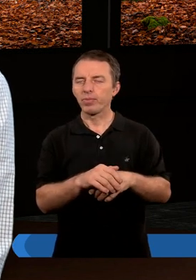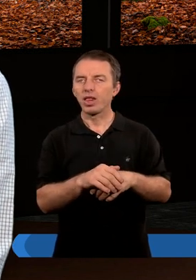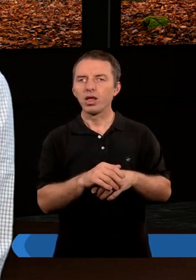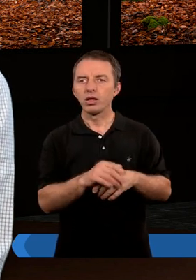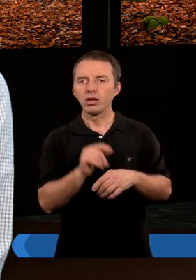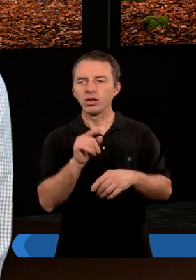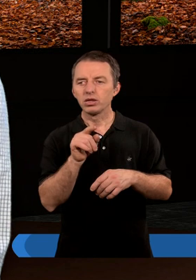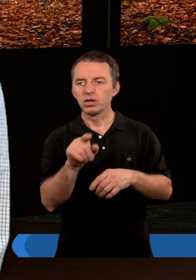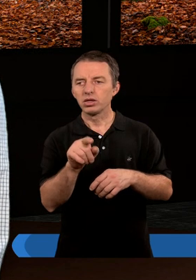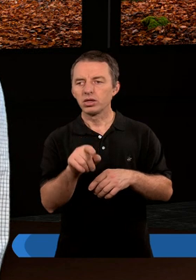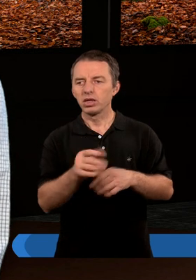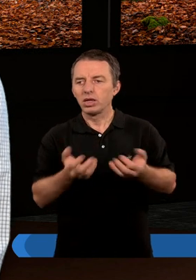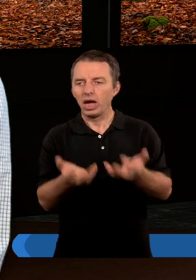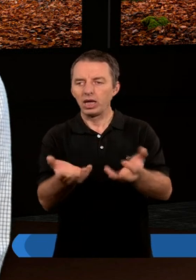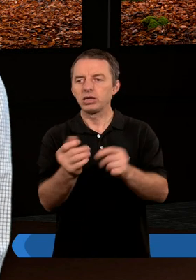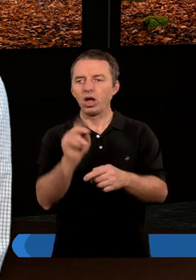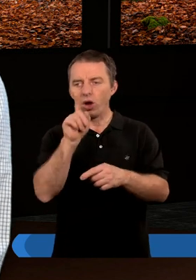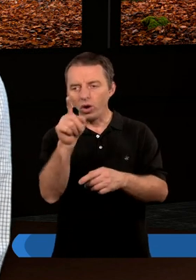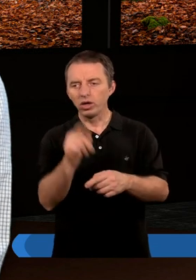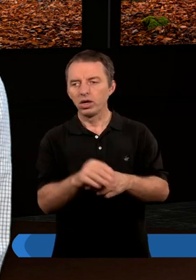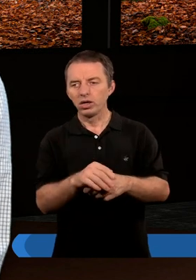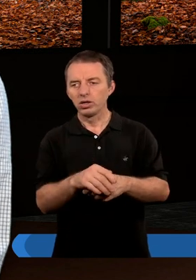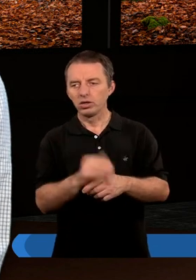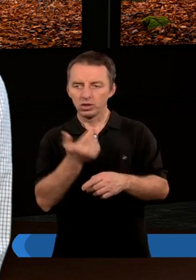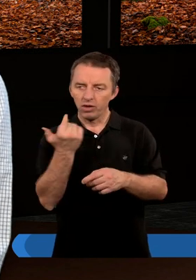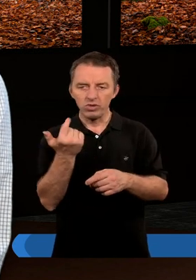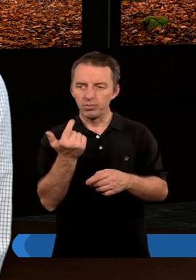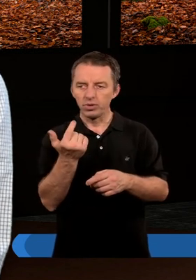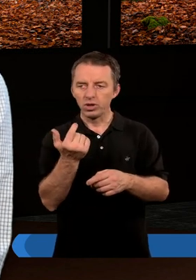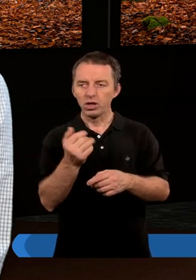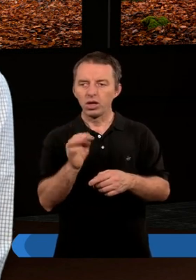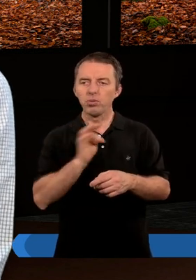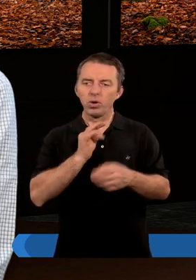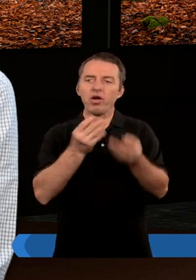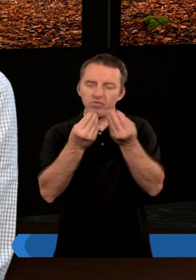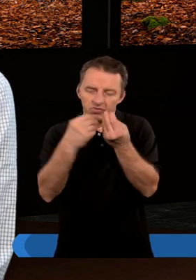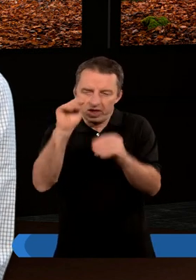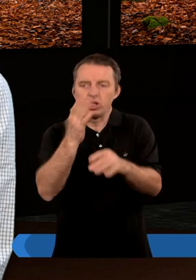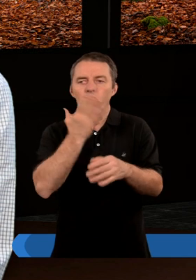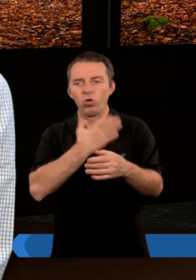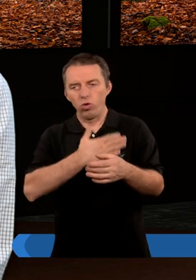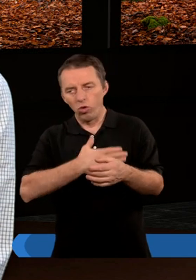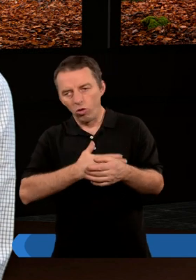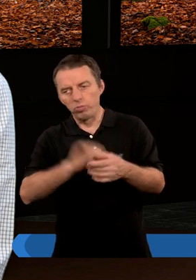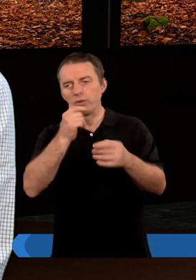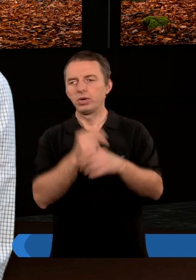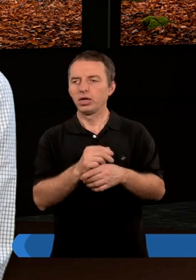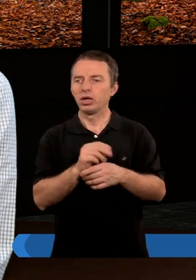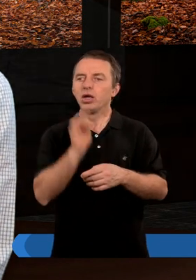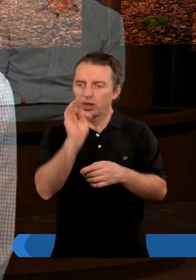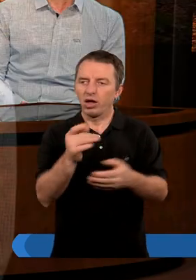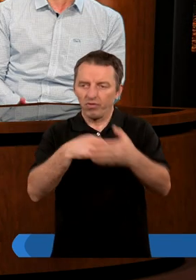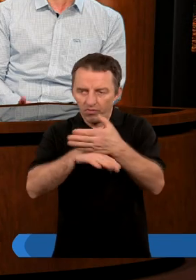i ten zakon, on, no nie wiem, my jego więcej lubimy, więcej kochamy. to